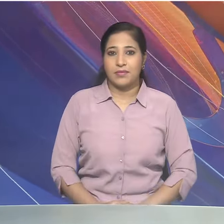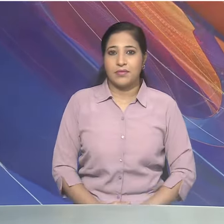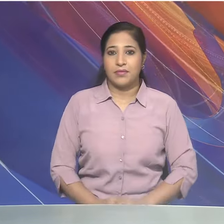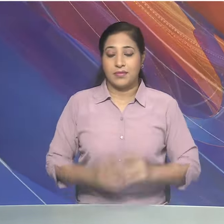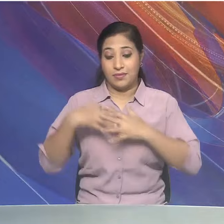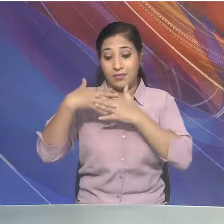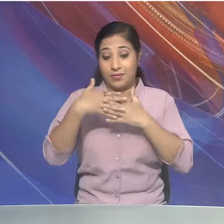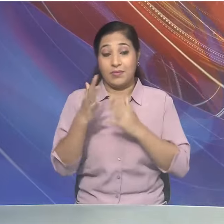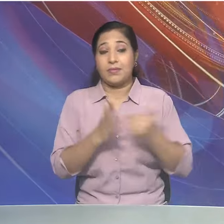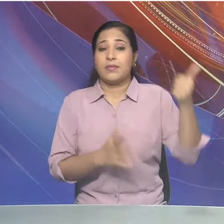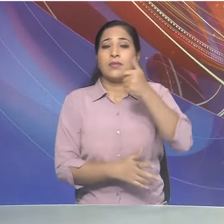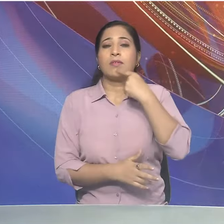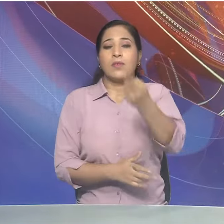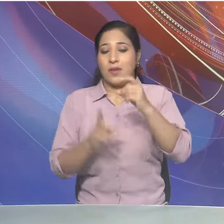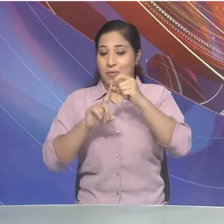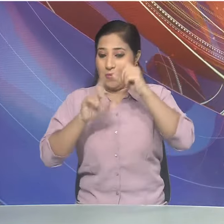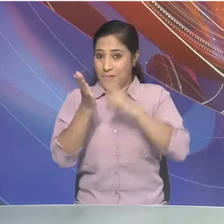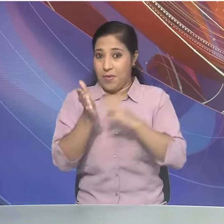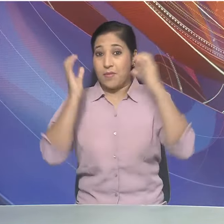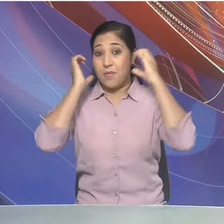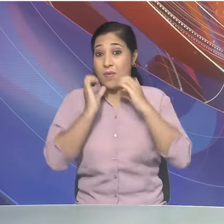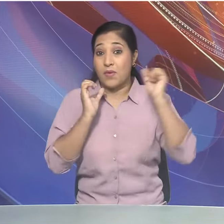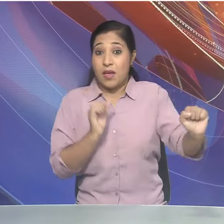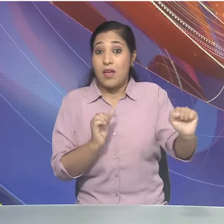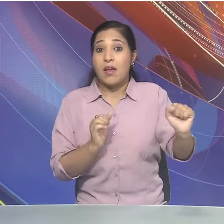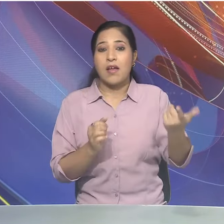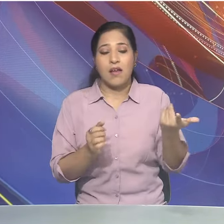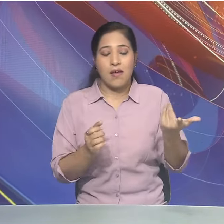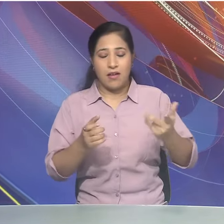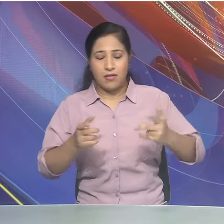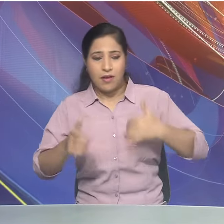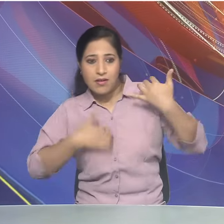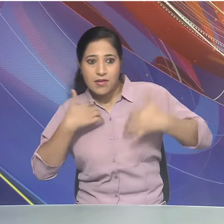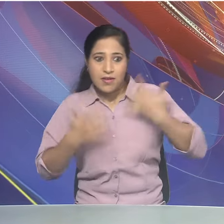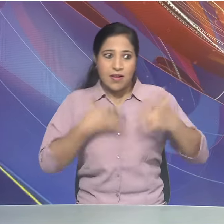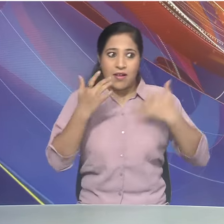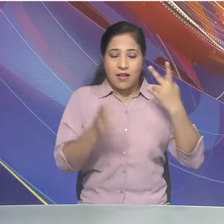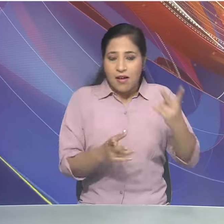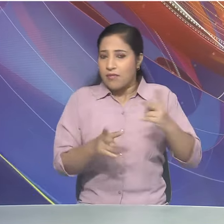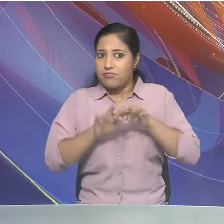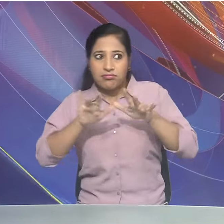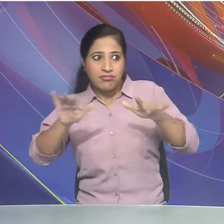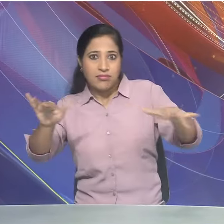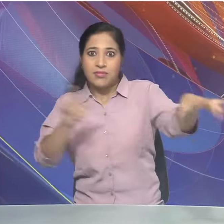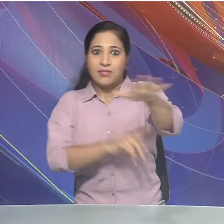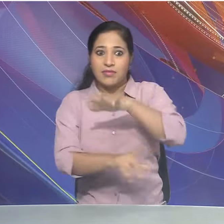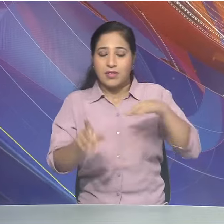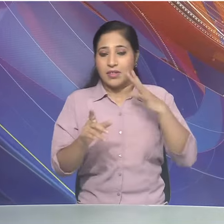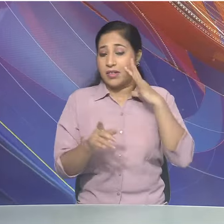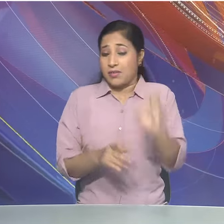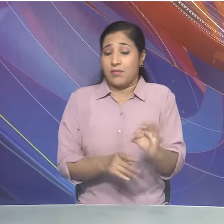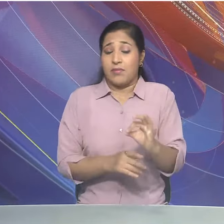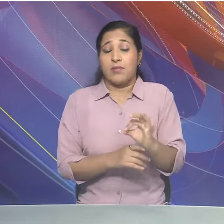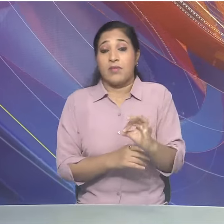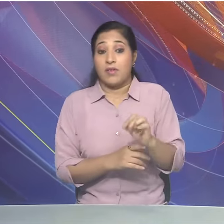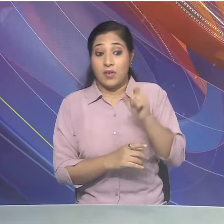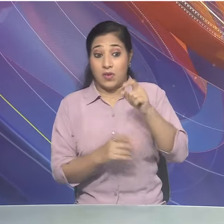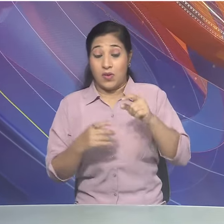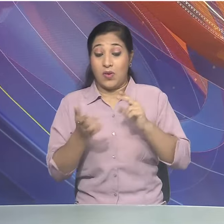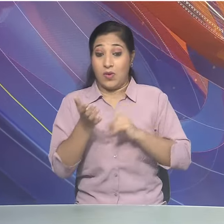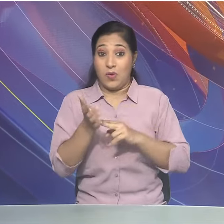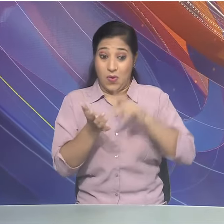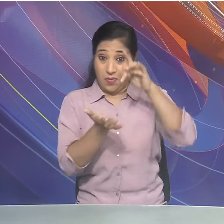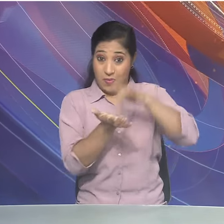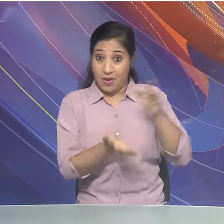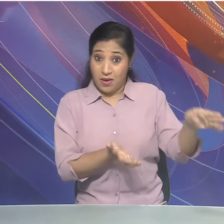विदेश मंत्री ने कहा कि प्रधान मंत्री नरेंद्र मोदी के आकरशन की कोई सीमा नहीं है ये विशेश रूप से नियोक में